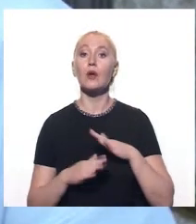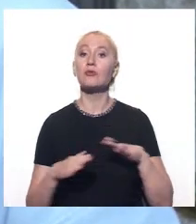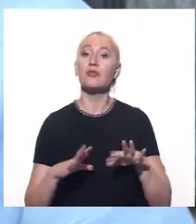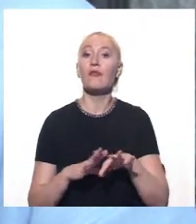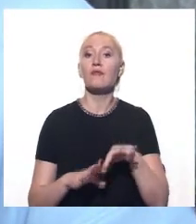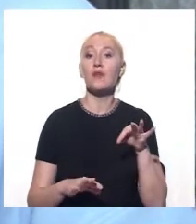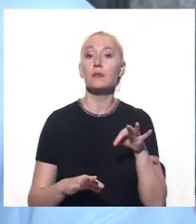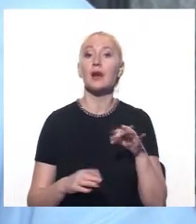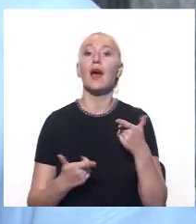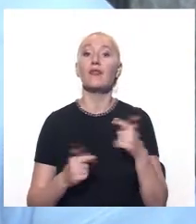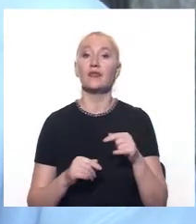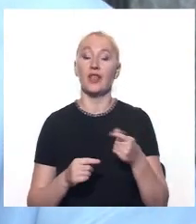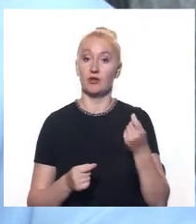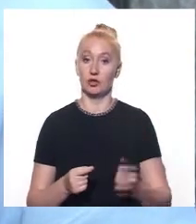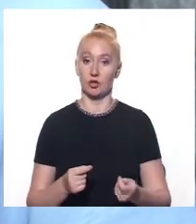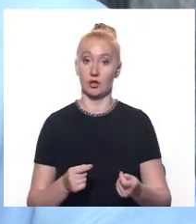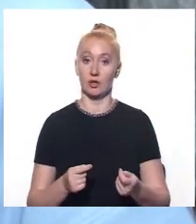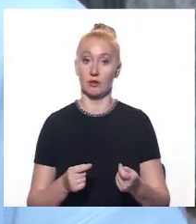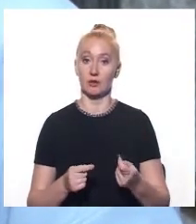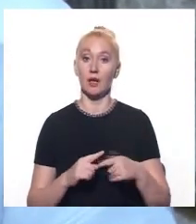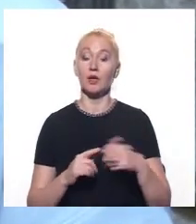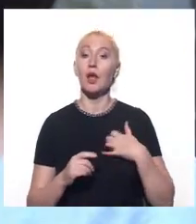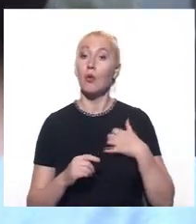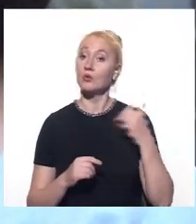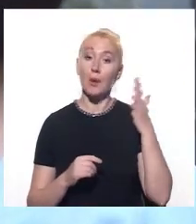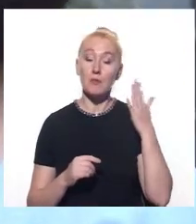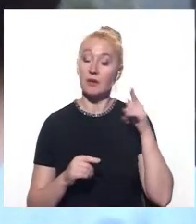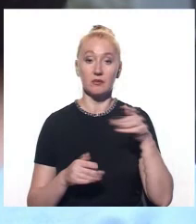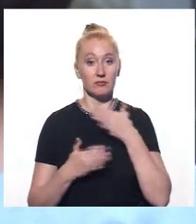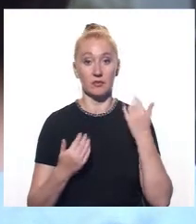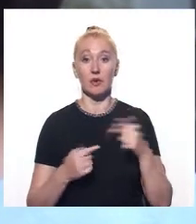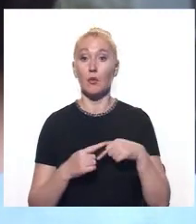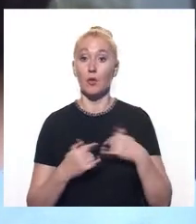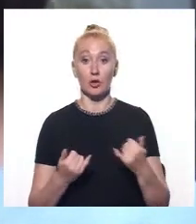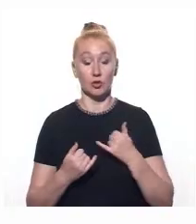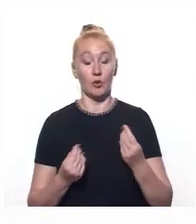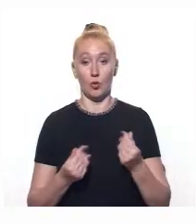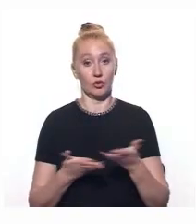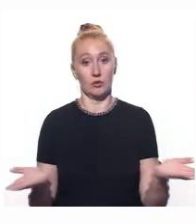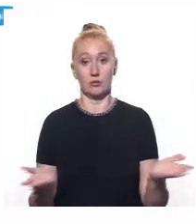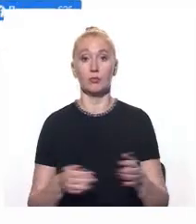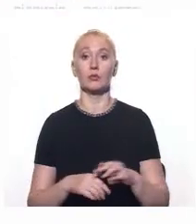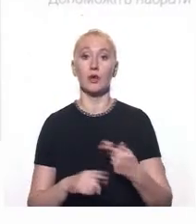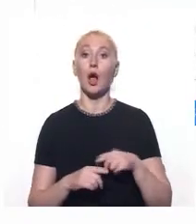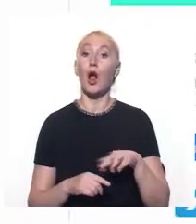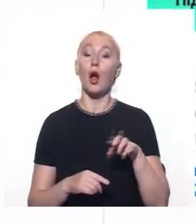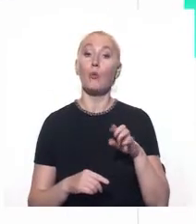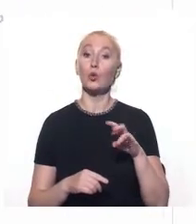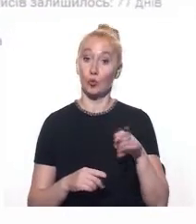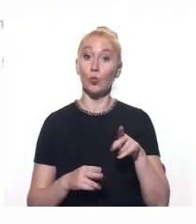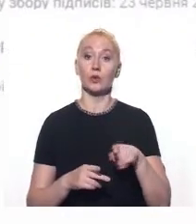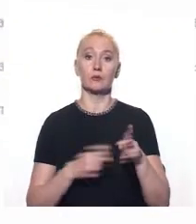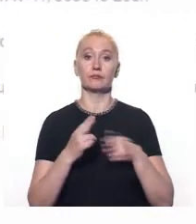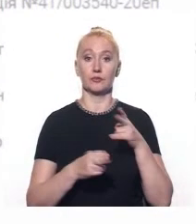обирати там, де дешевше, а не там, де мріялося вчитися. У мене тепер зараз грошей не буде. Дніпрянка Яна Бутуріна створила